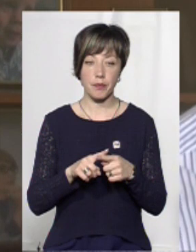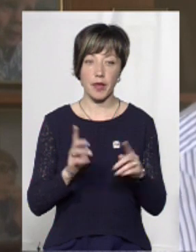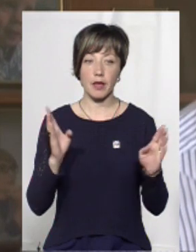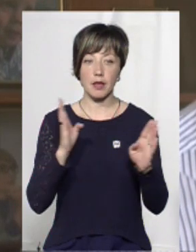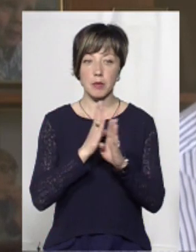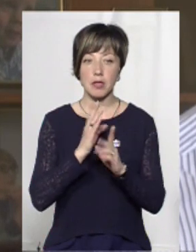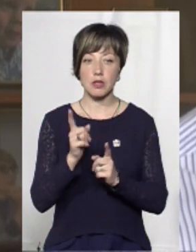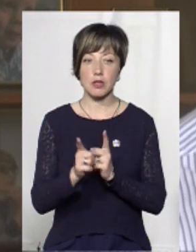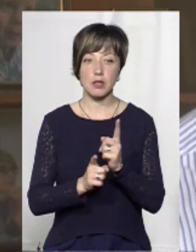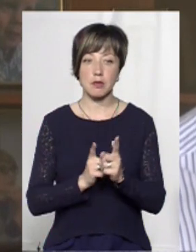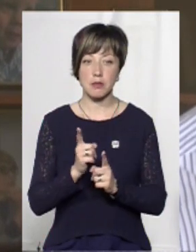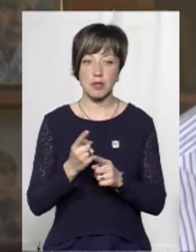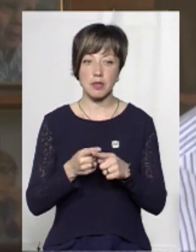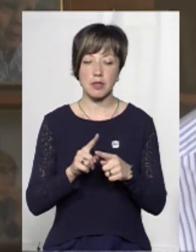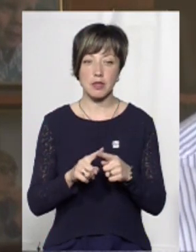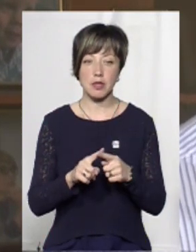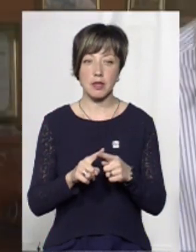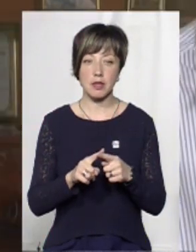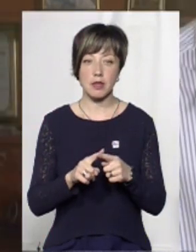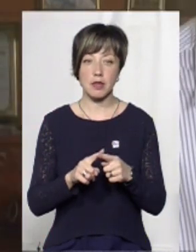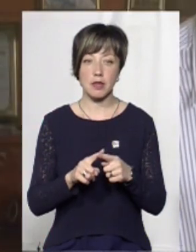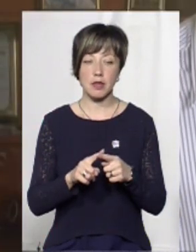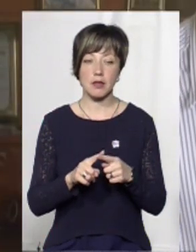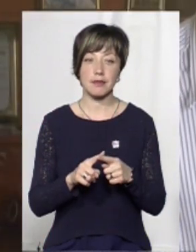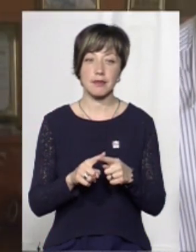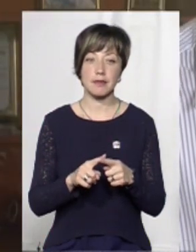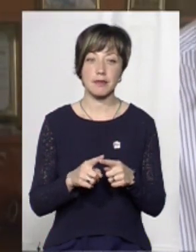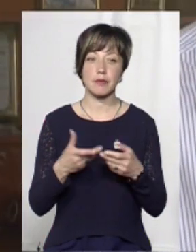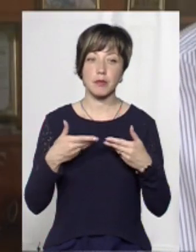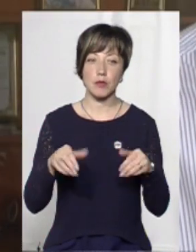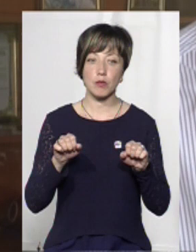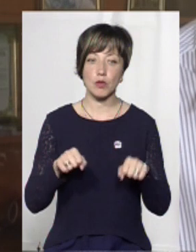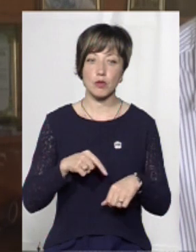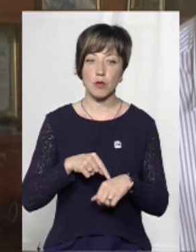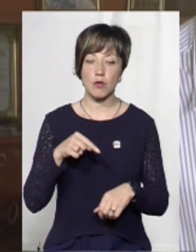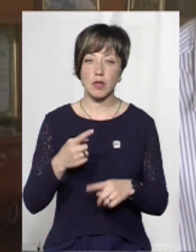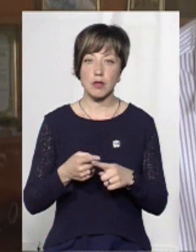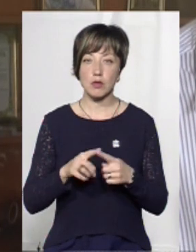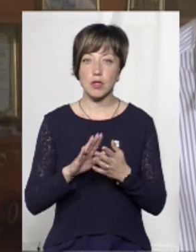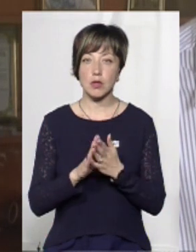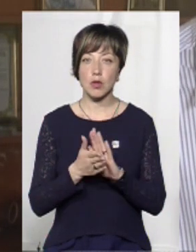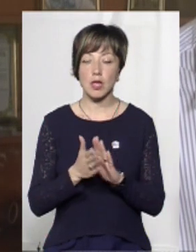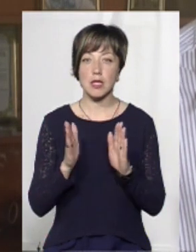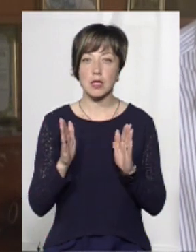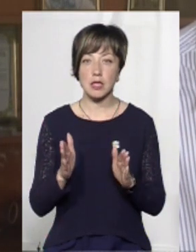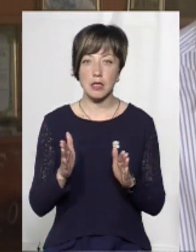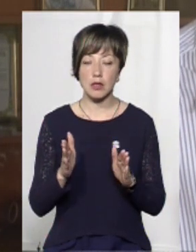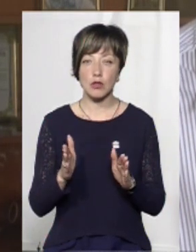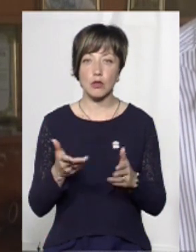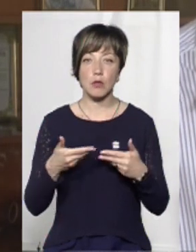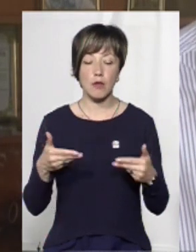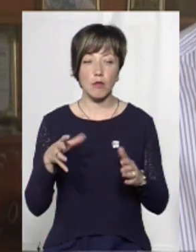зміни, це якраз те глобальне потепління. Ми можемо сьогодні реагувати на цю ситуацію тільки через те, що ми